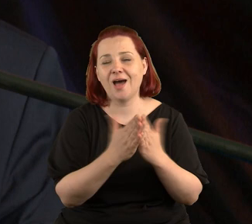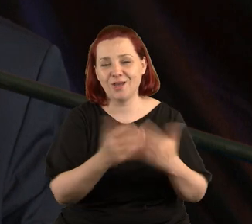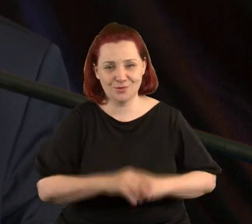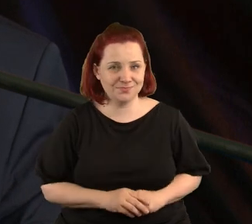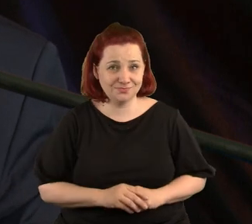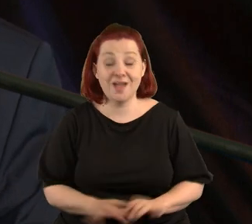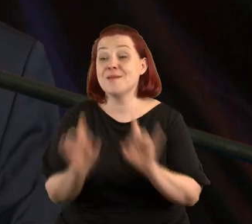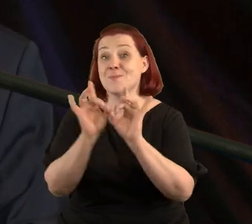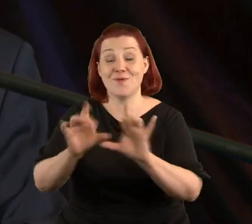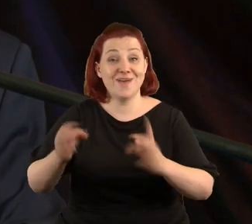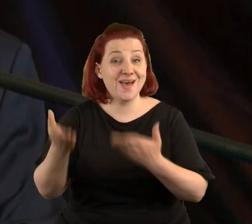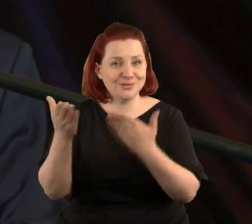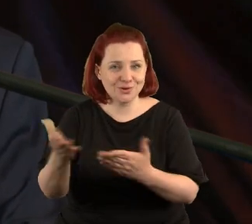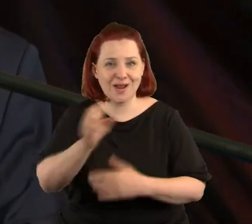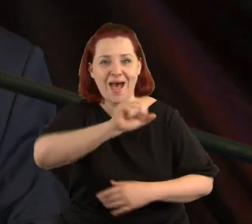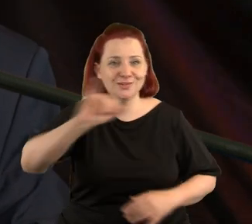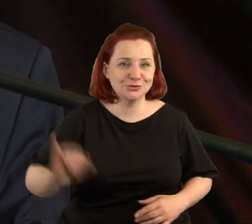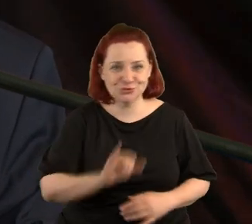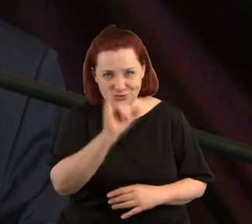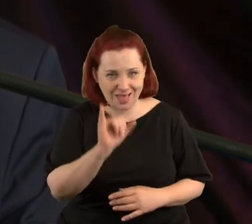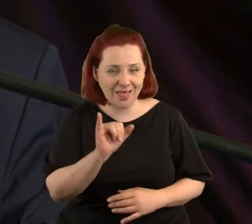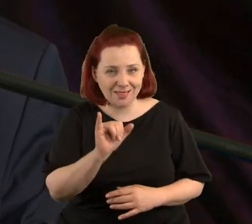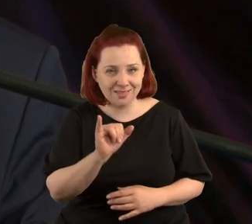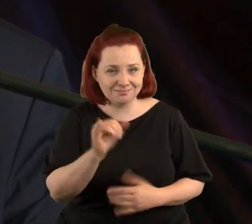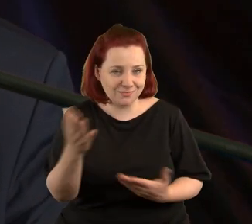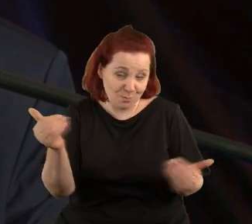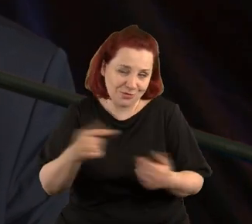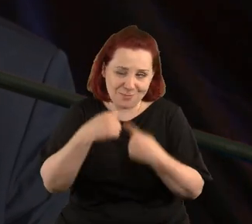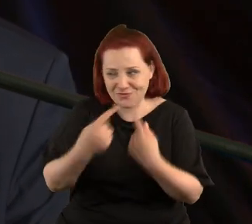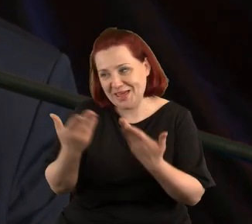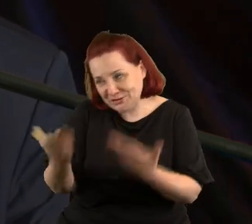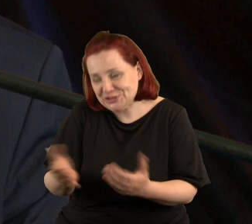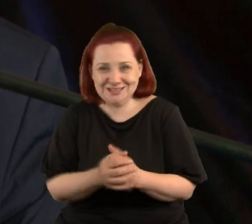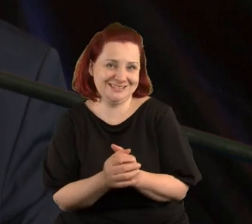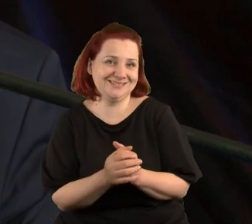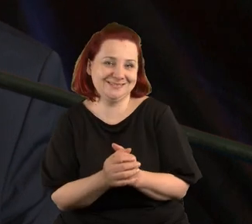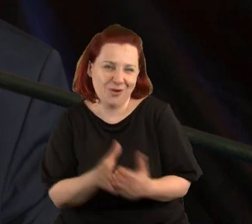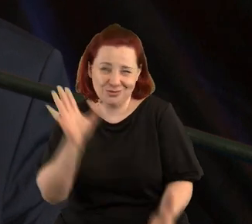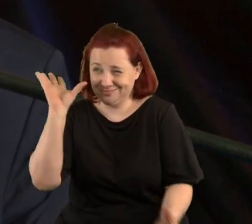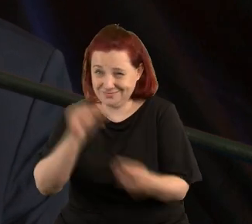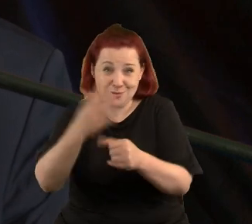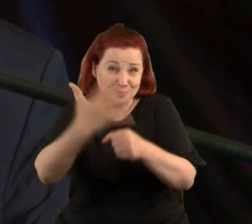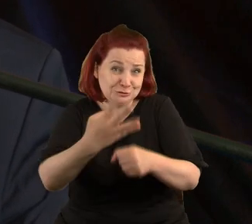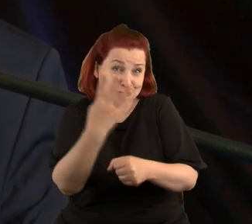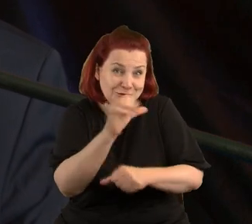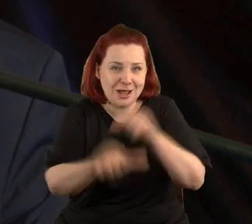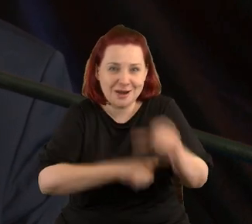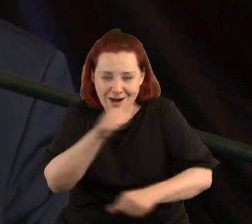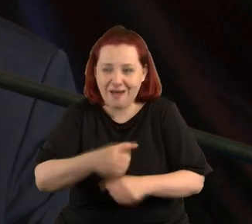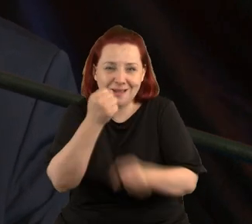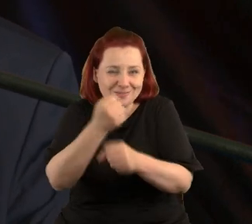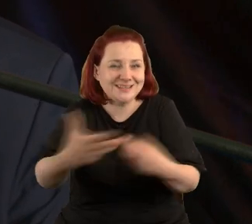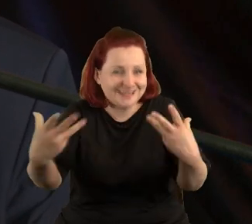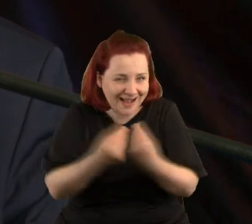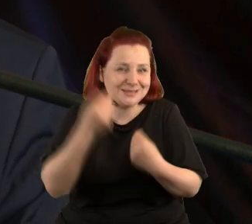profesor Andrzej, tak mogę powiedzieć, ponieważ po 54 latach pracy w Akademii